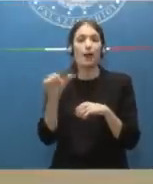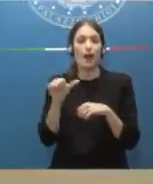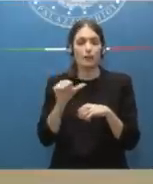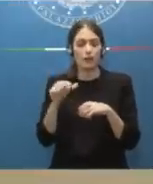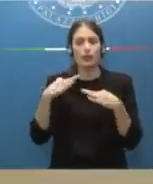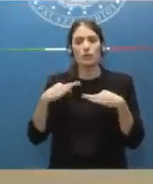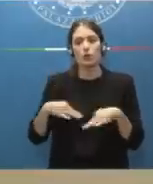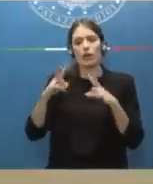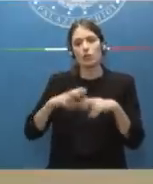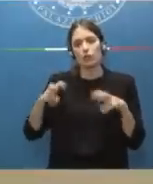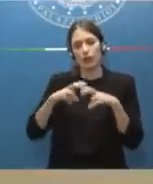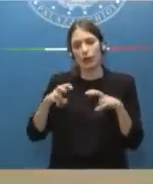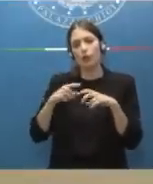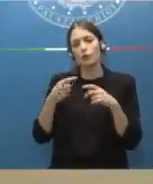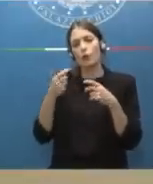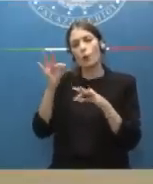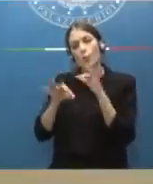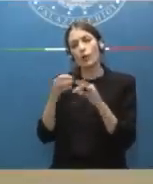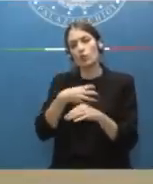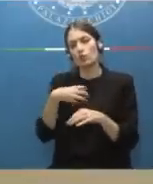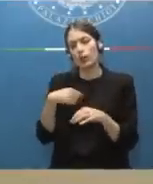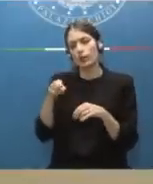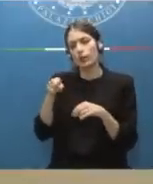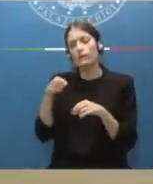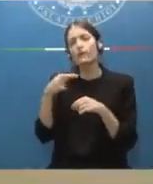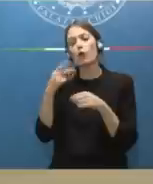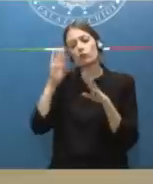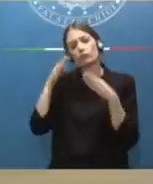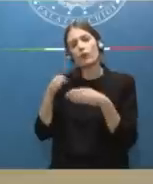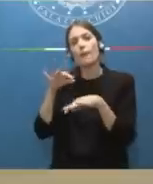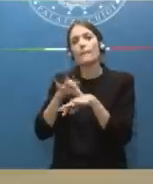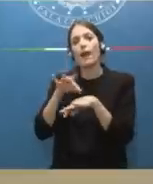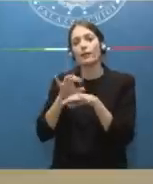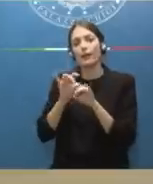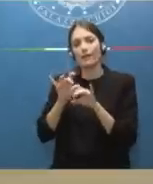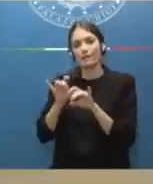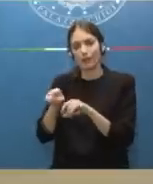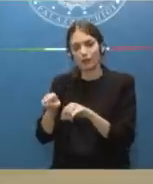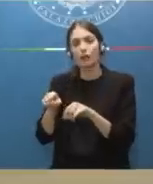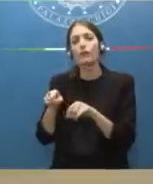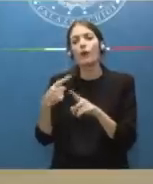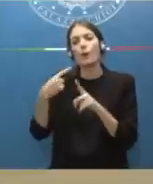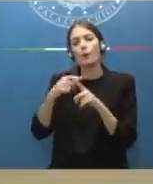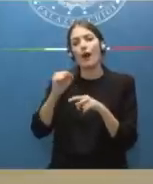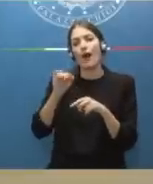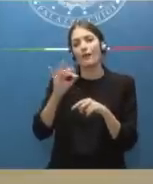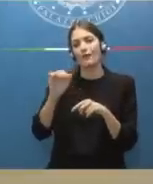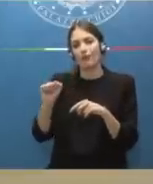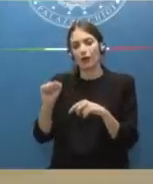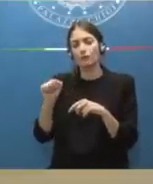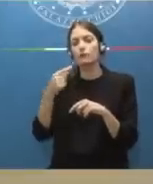'Istituto a ricerca, carattere e cura scientifico che si occupa di malattie infettive e anche con AIFA. Per questo